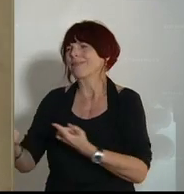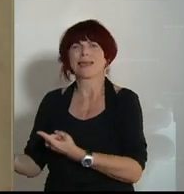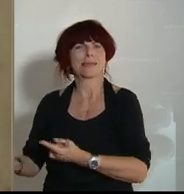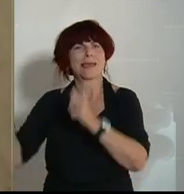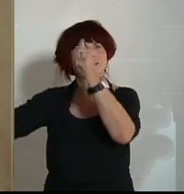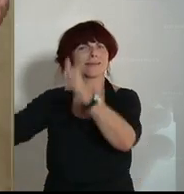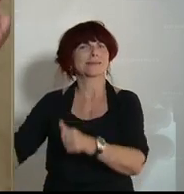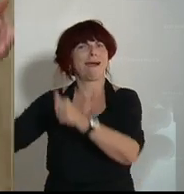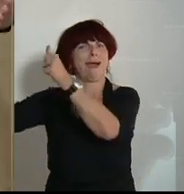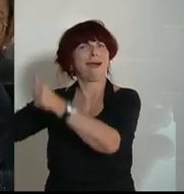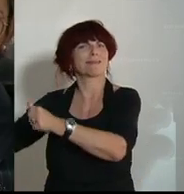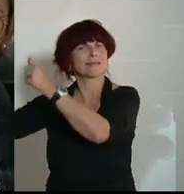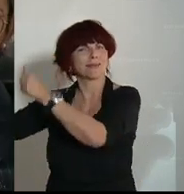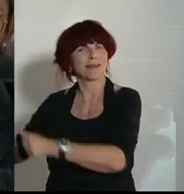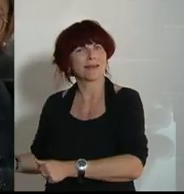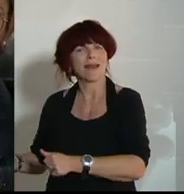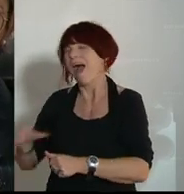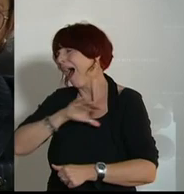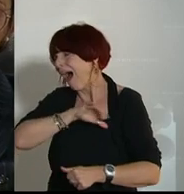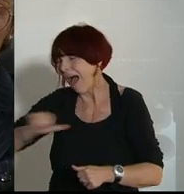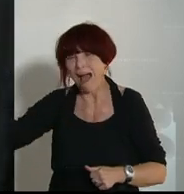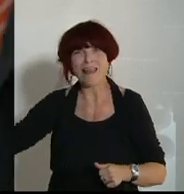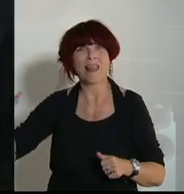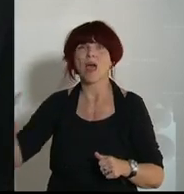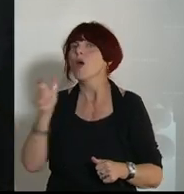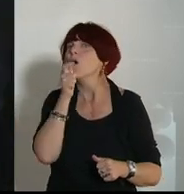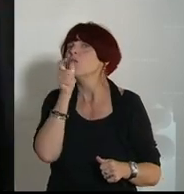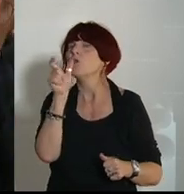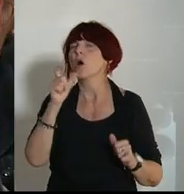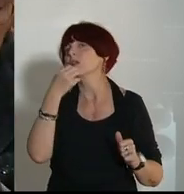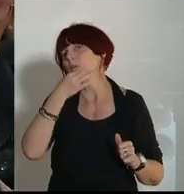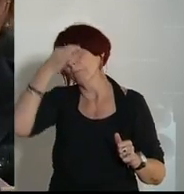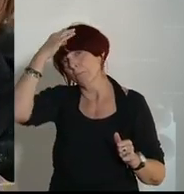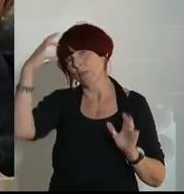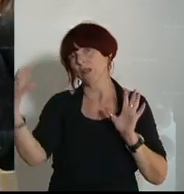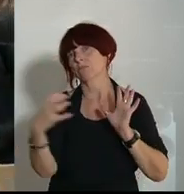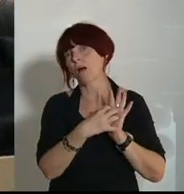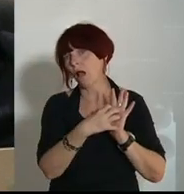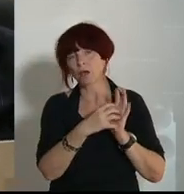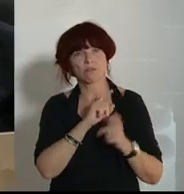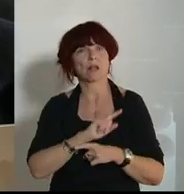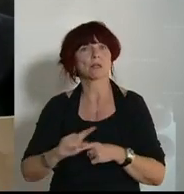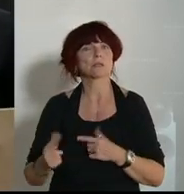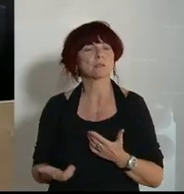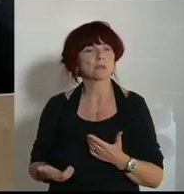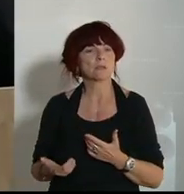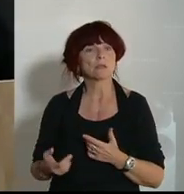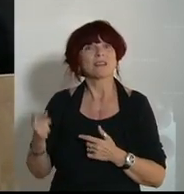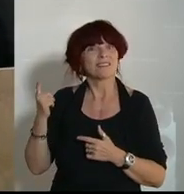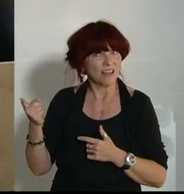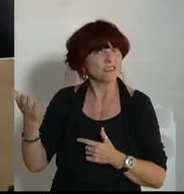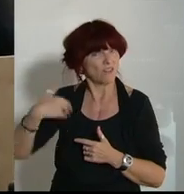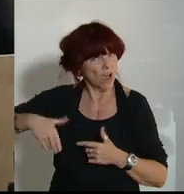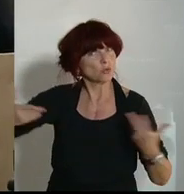letzter Zeit geschalten wurden, die haben mir das angeschaut, kam diese Wortbildmarke, die eigentlich der Output einer